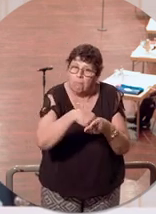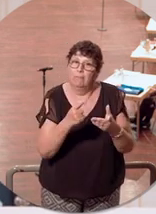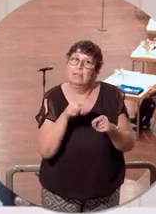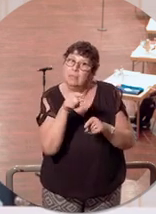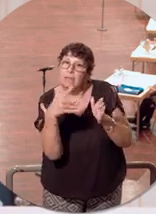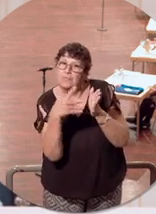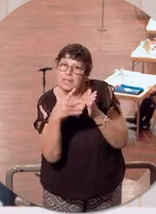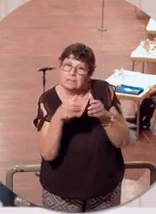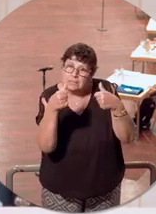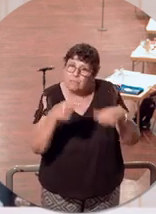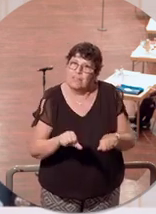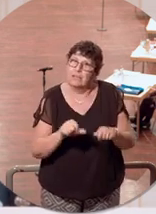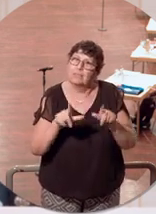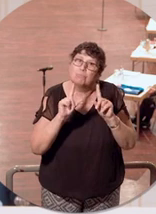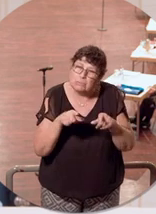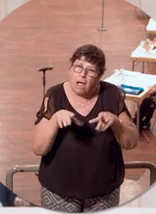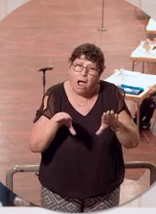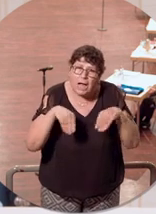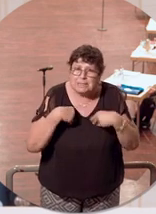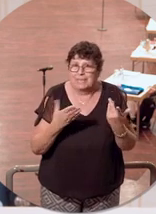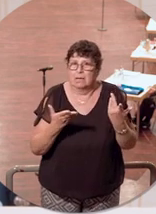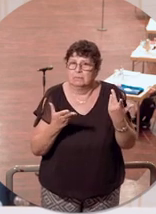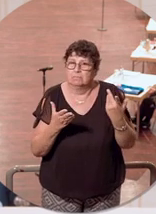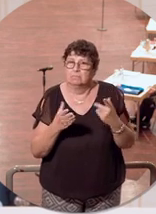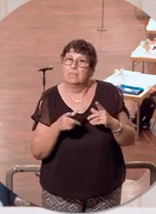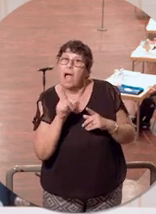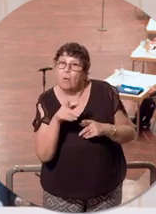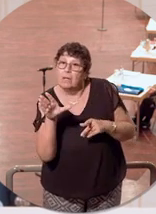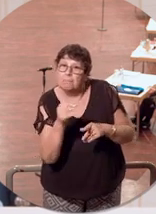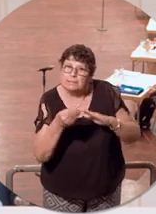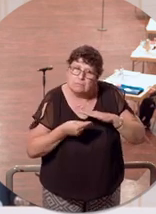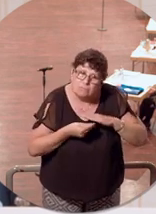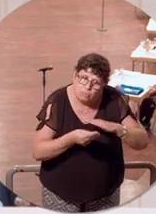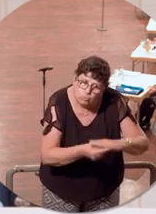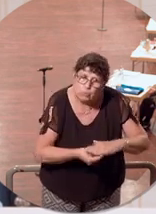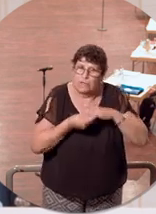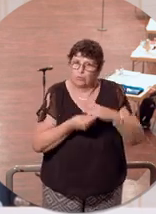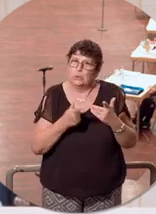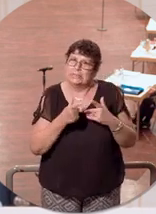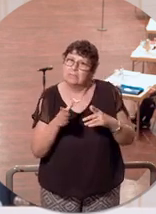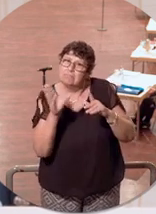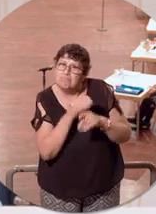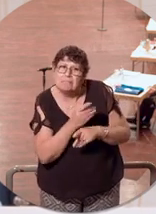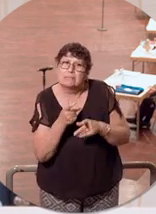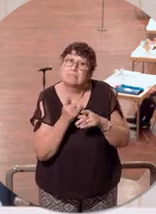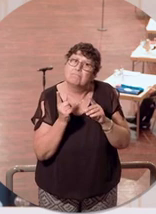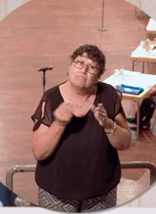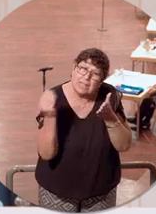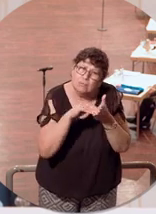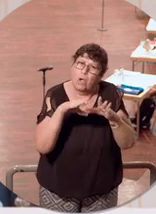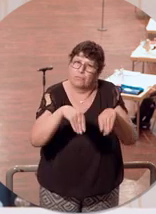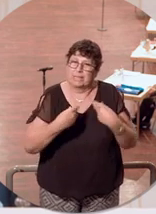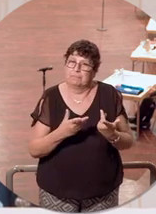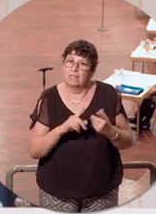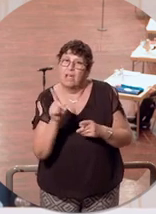solche Testpflichten eben akzeptiert und sie mitmacht und sie mit in den Alltag integriert. Und das gilt sowohl für diejenigen,